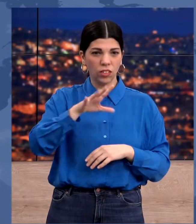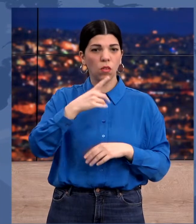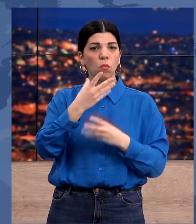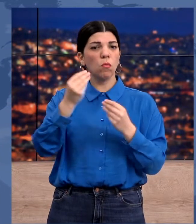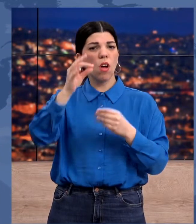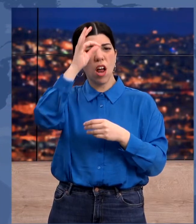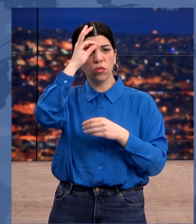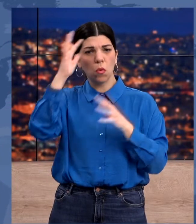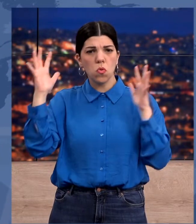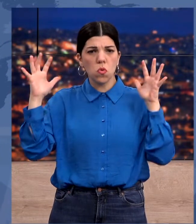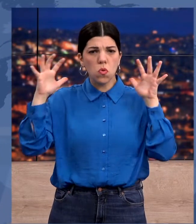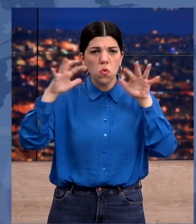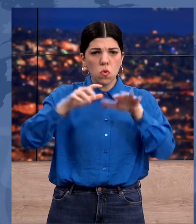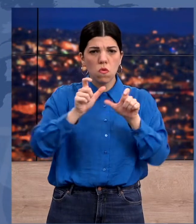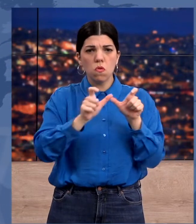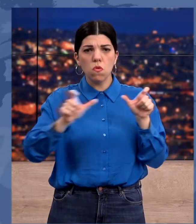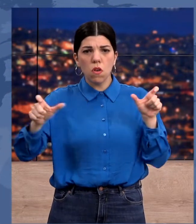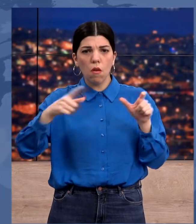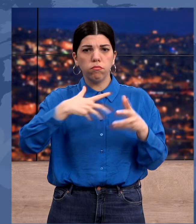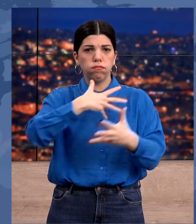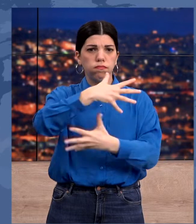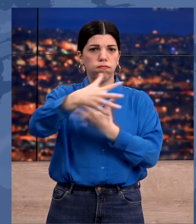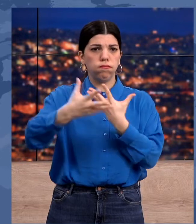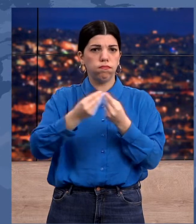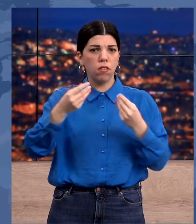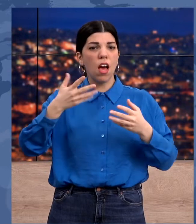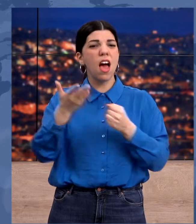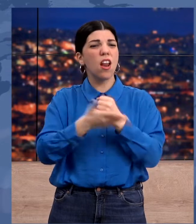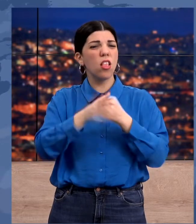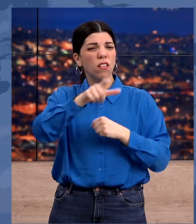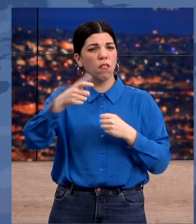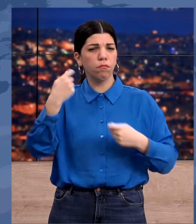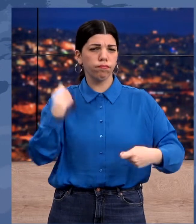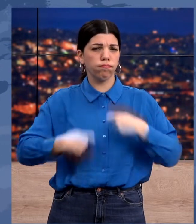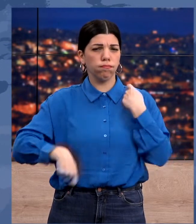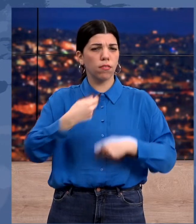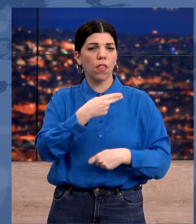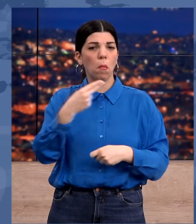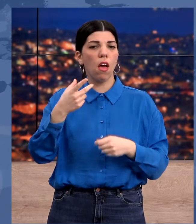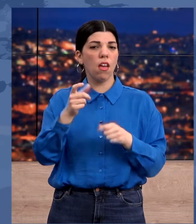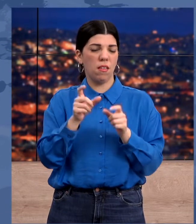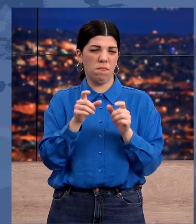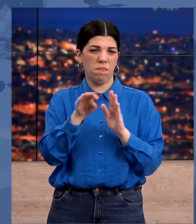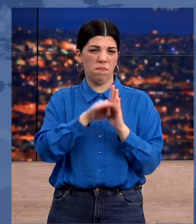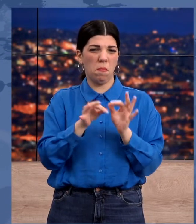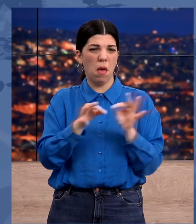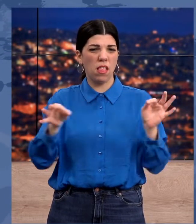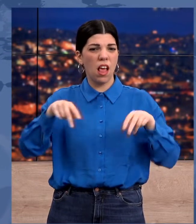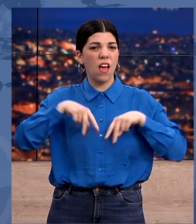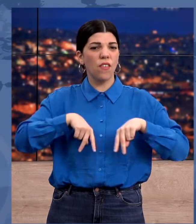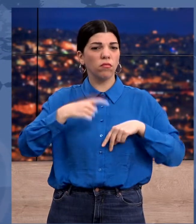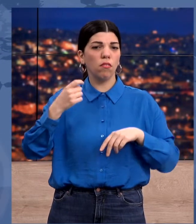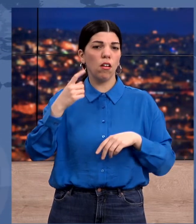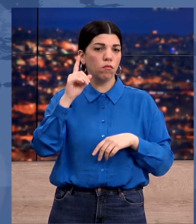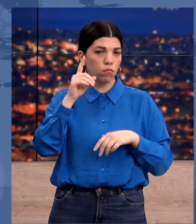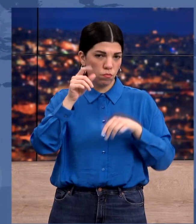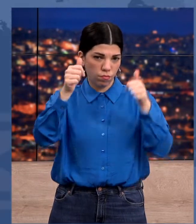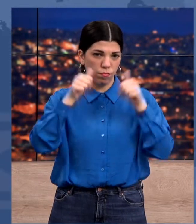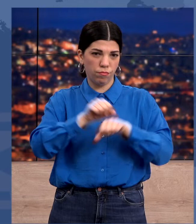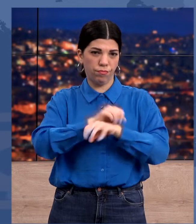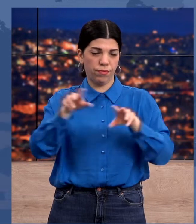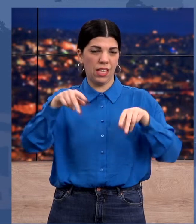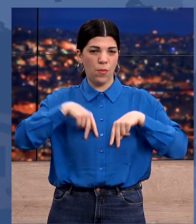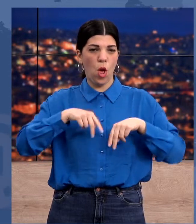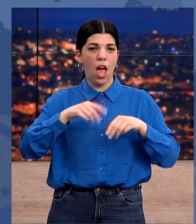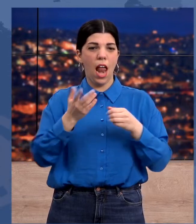αποκλείσει τους δρόμους. Η κινητοποίηση είναι πολύ μεγάλη με τους αγρότες να διαμαρτύρονται για τα μέτρα που πήρε η κυβέρνηση, τονίζοντας